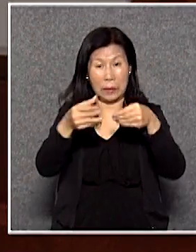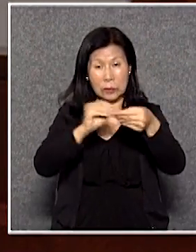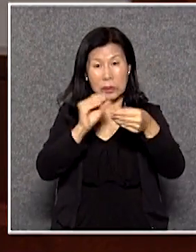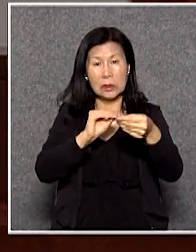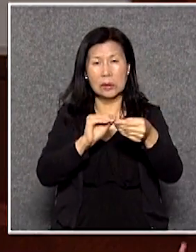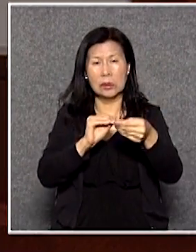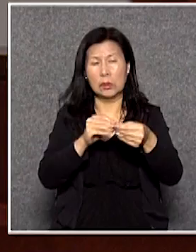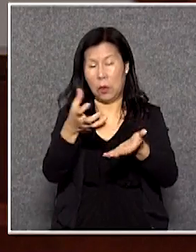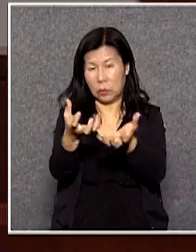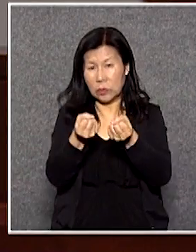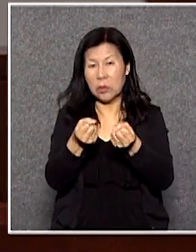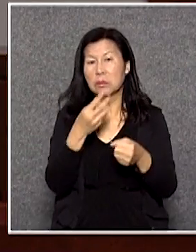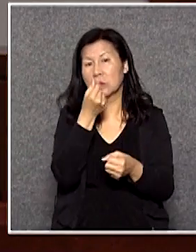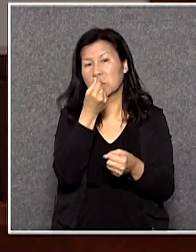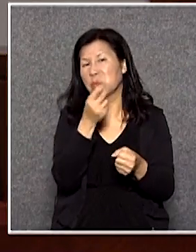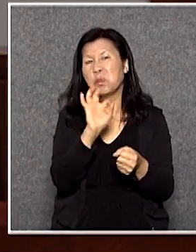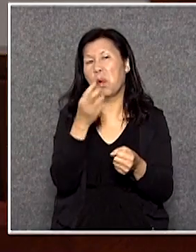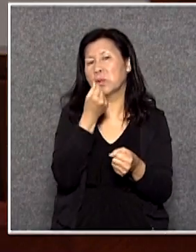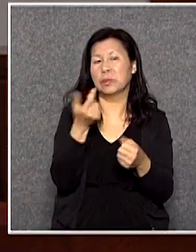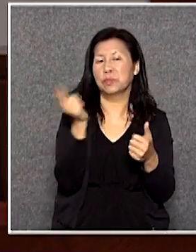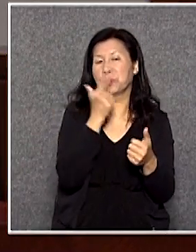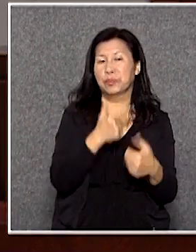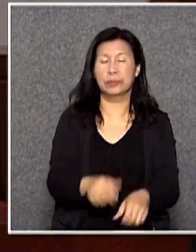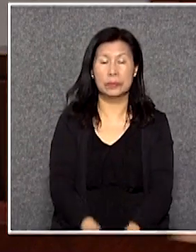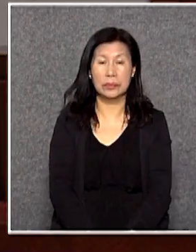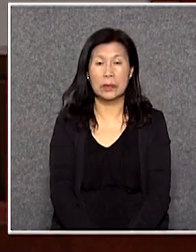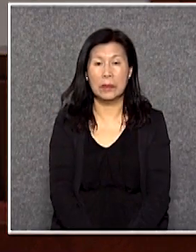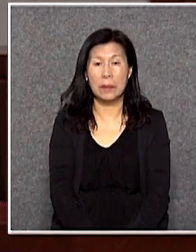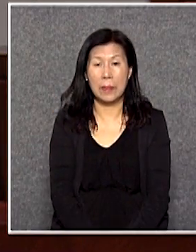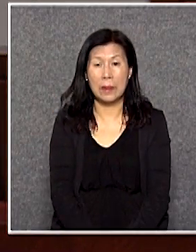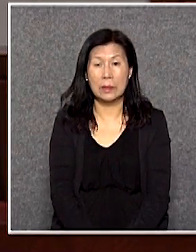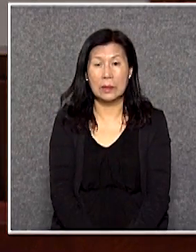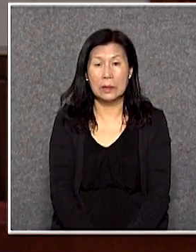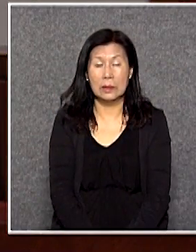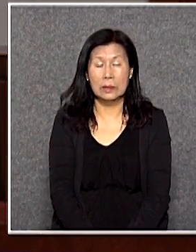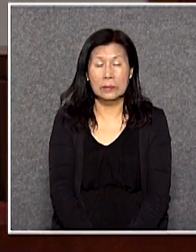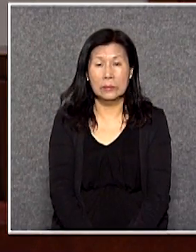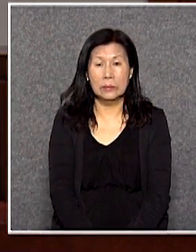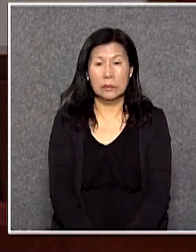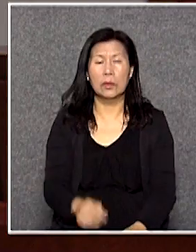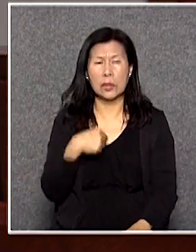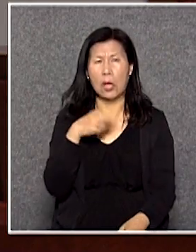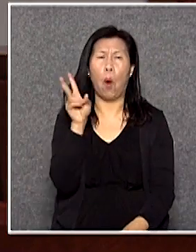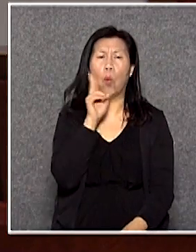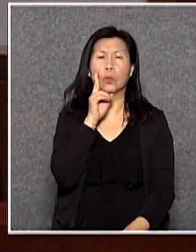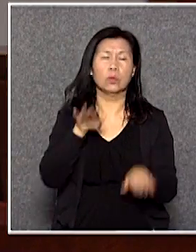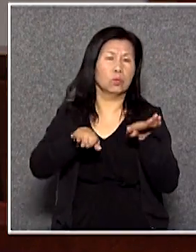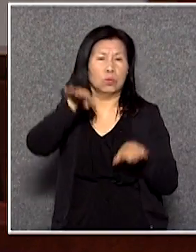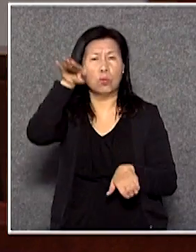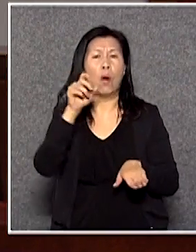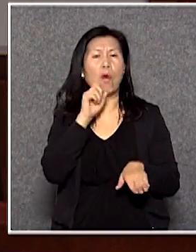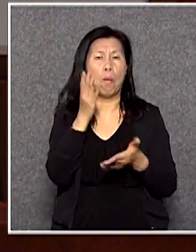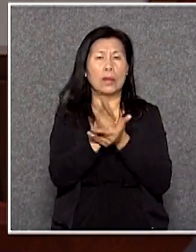用興趣缺缺出現一個很大的差距譬